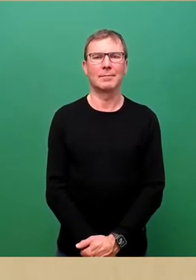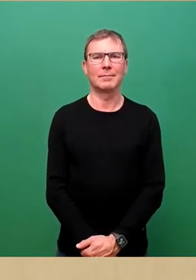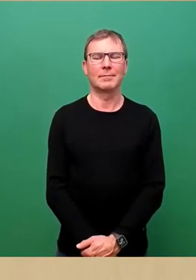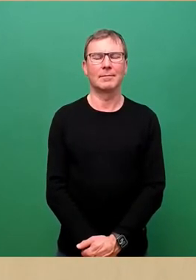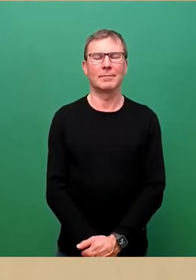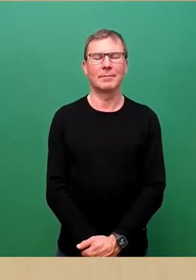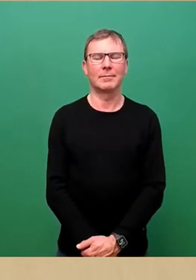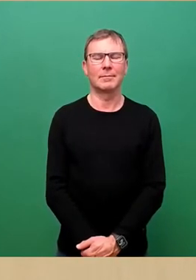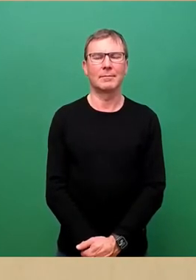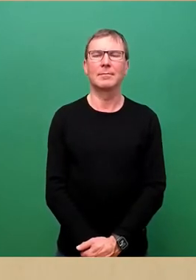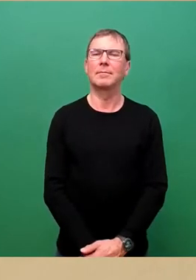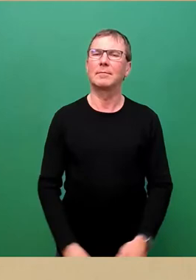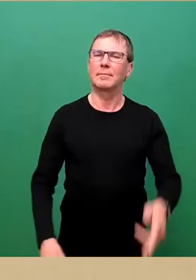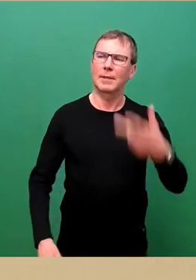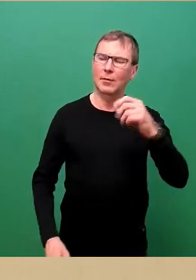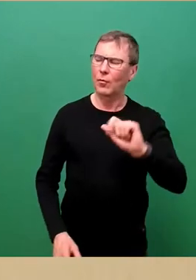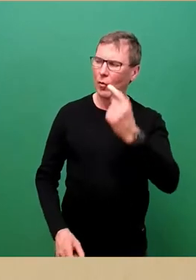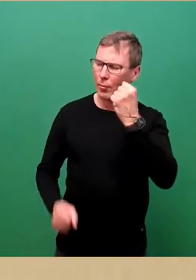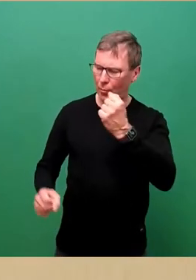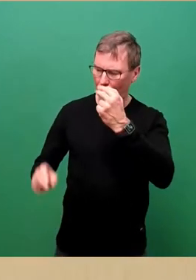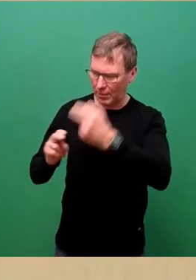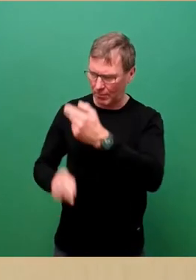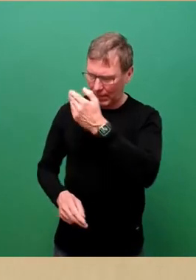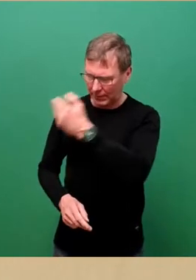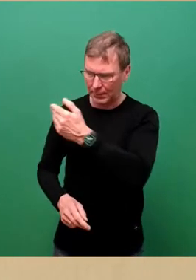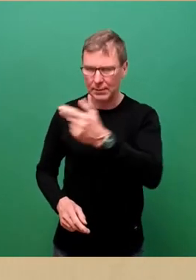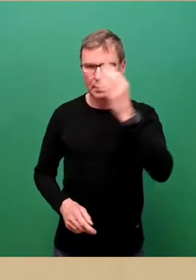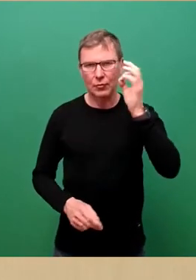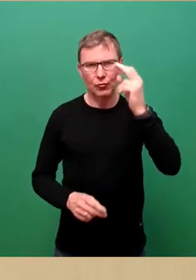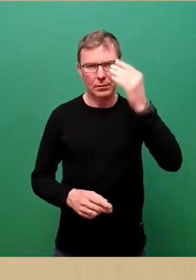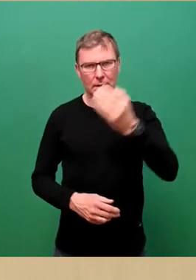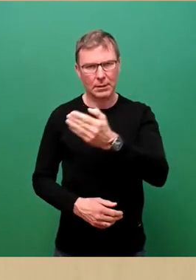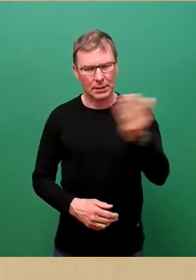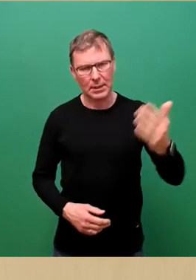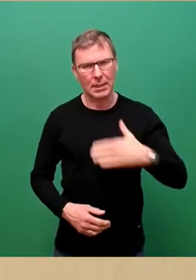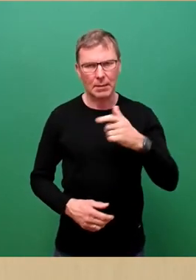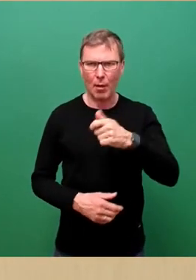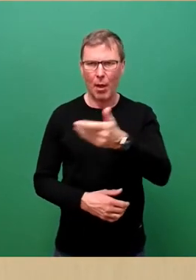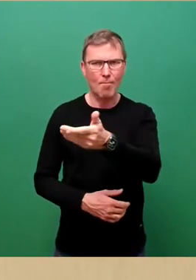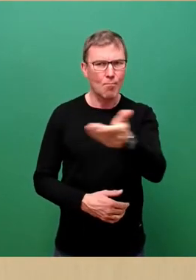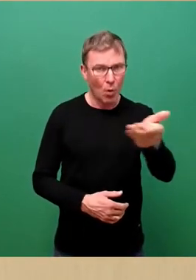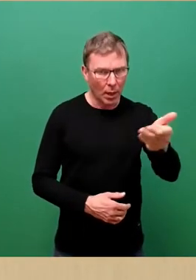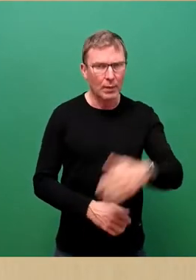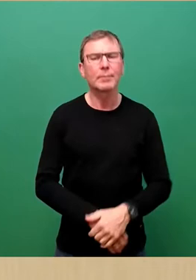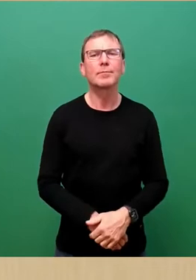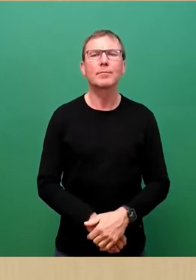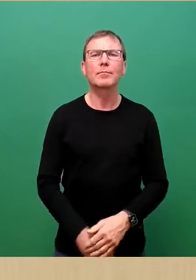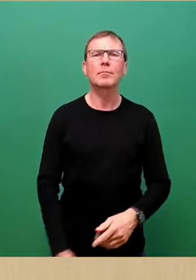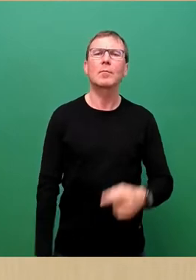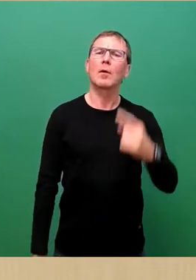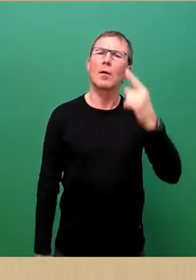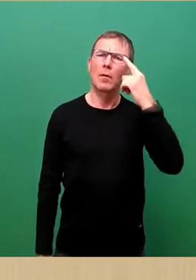Sehr geehrter Herr Oberbürgermeister, sehr geehrte Stadträte, liebe Bürger. Wie Sie wissen, bekennen wir als